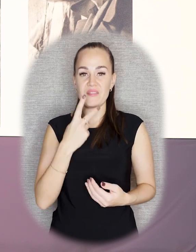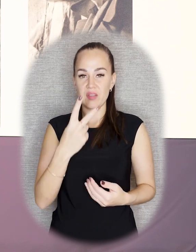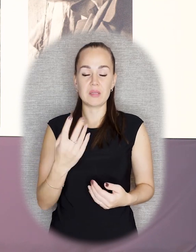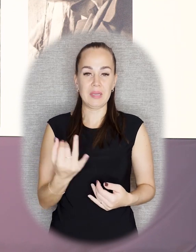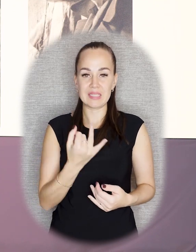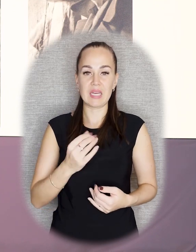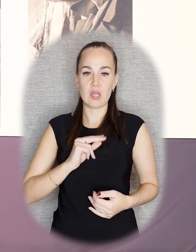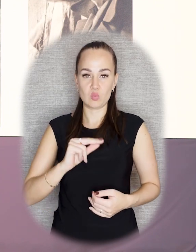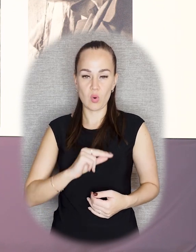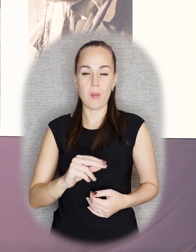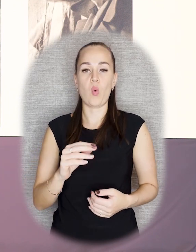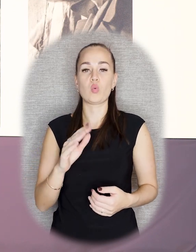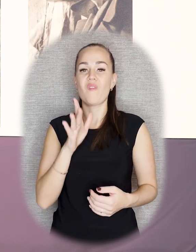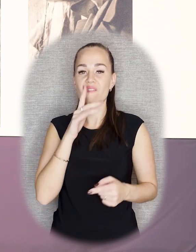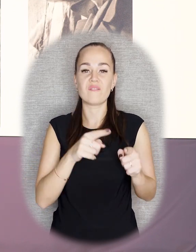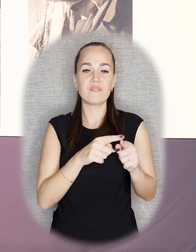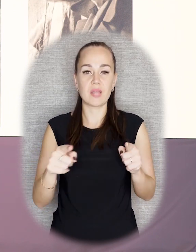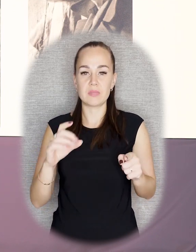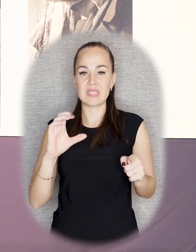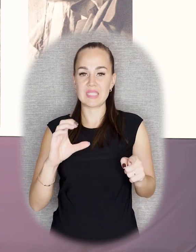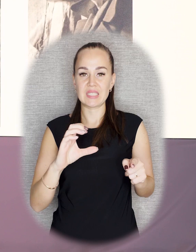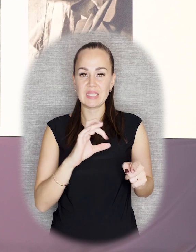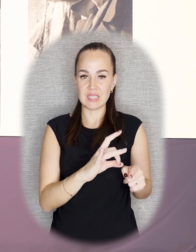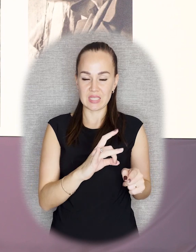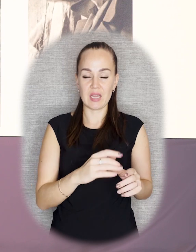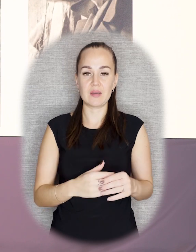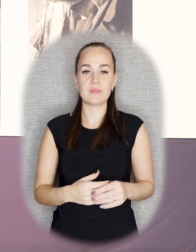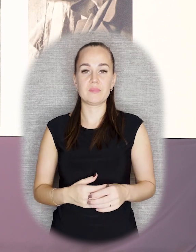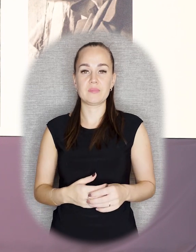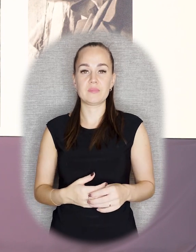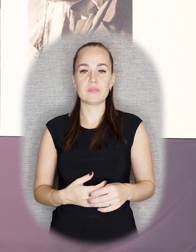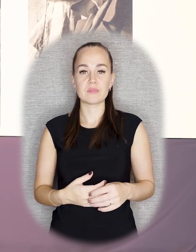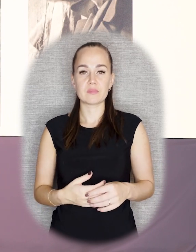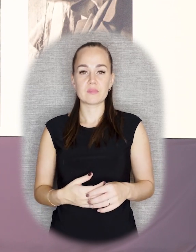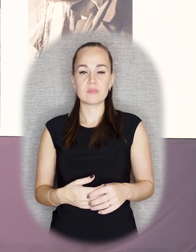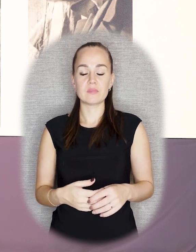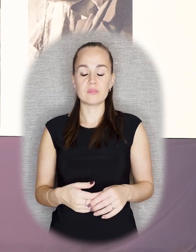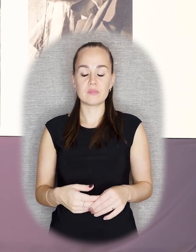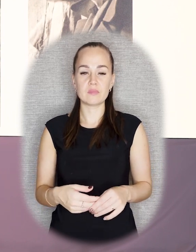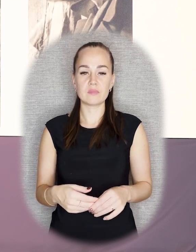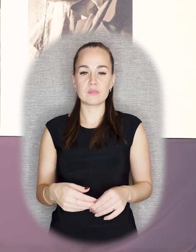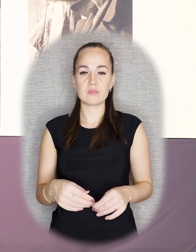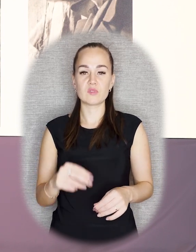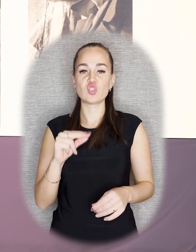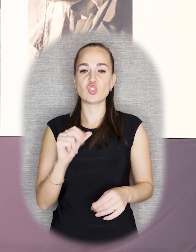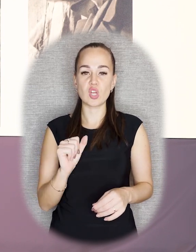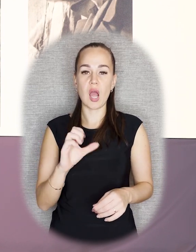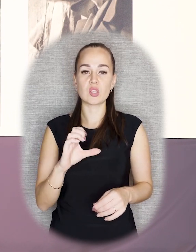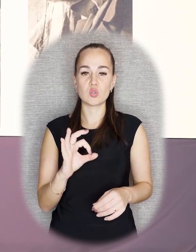работу советского периода. Памятник Макарова был создан еще в Царской России. Мы видим часового.